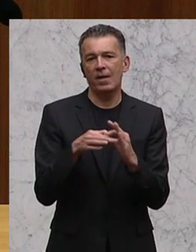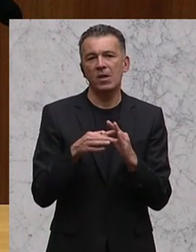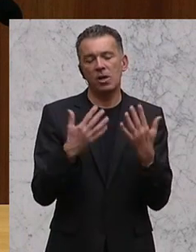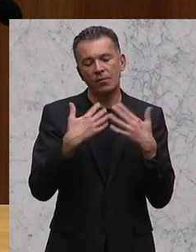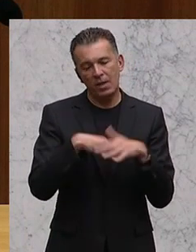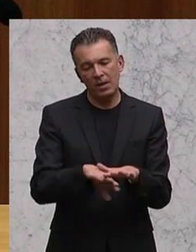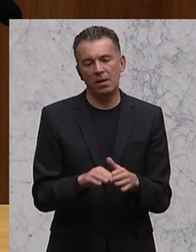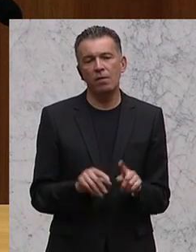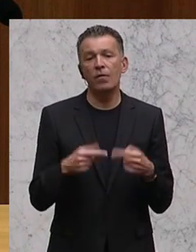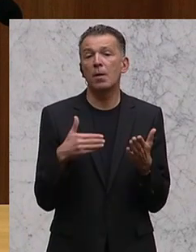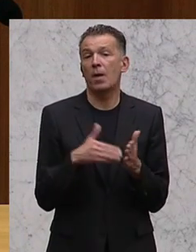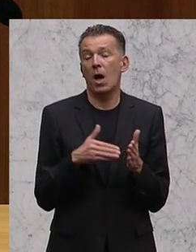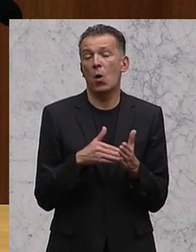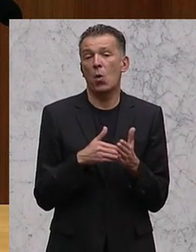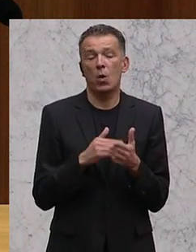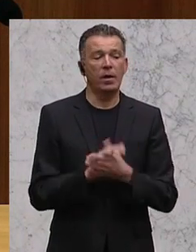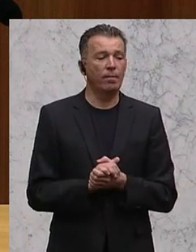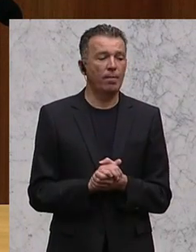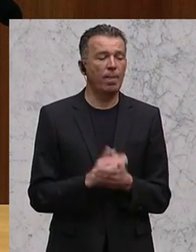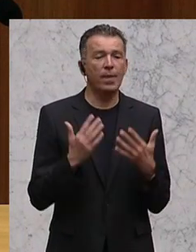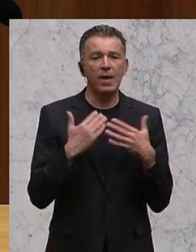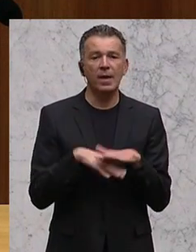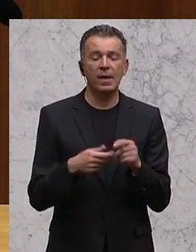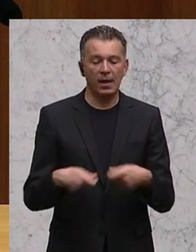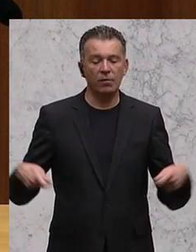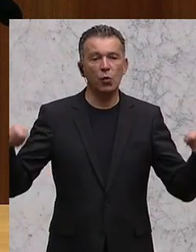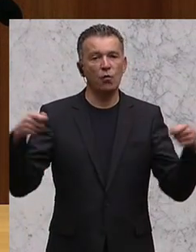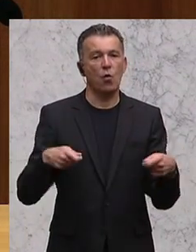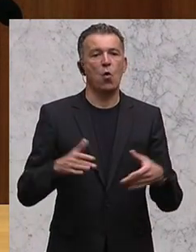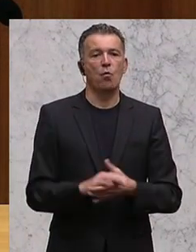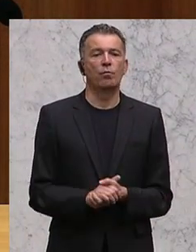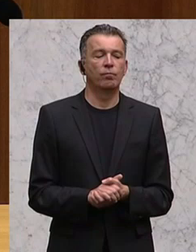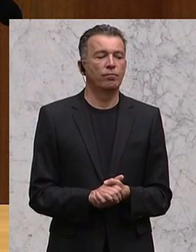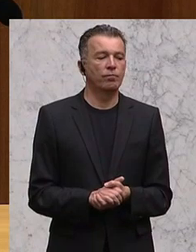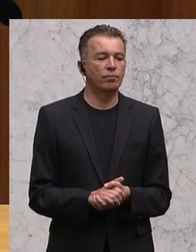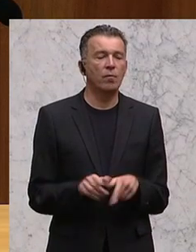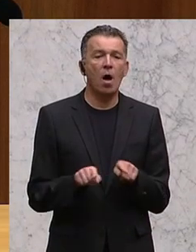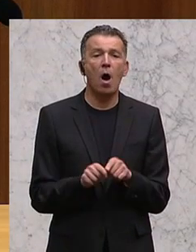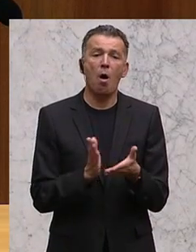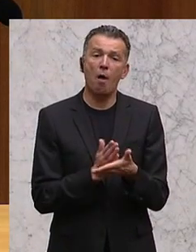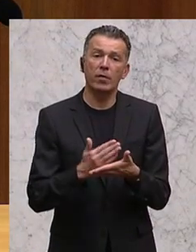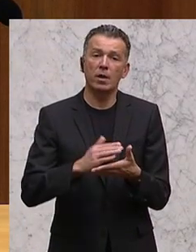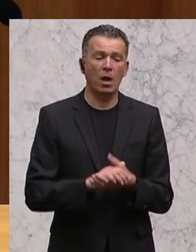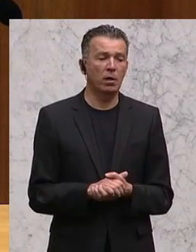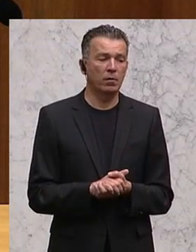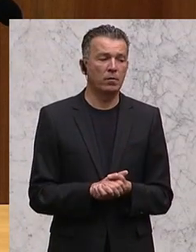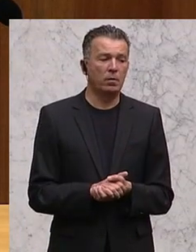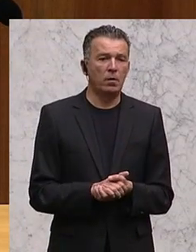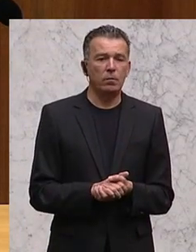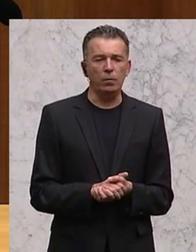integrieren. Wir brauchen hier einen Integrationsfonds, der auch aufgeteilt wird so,